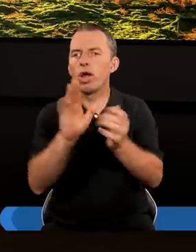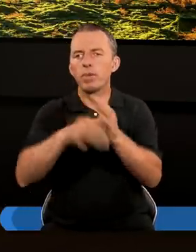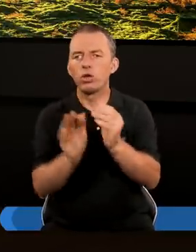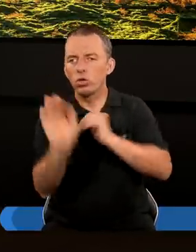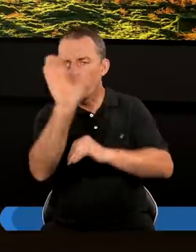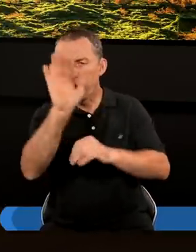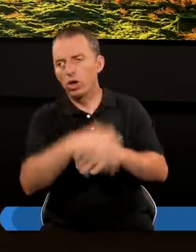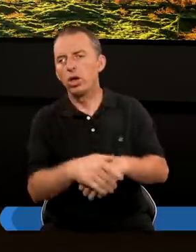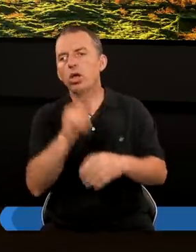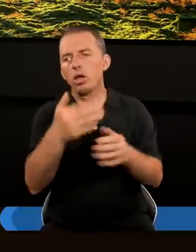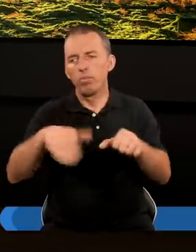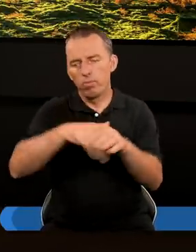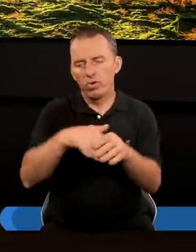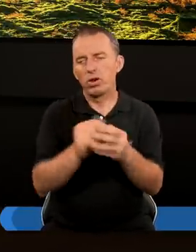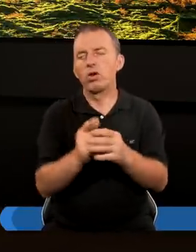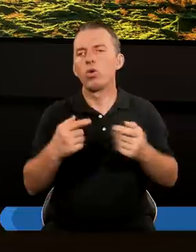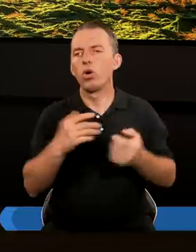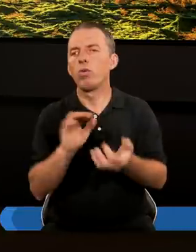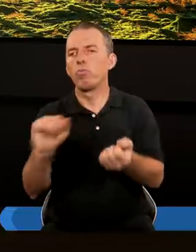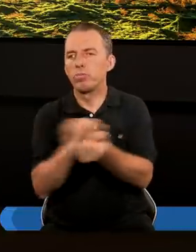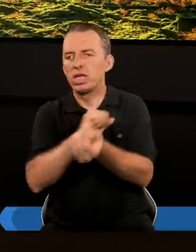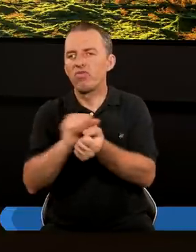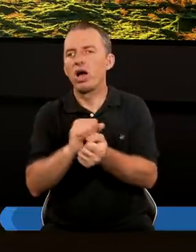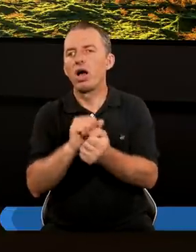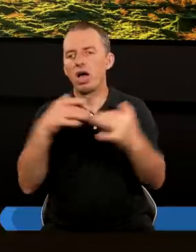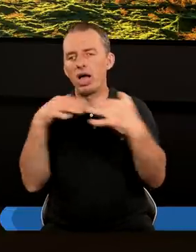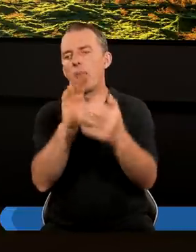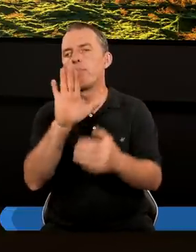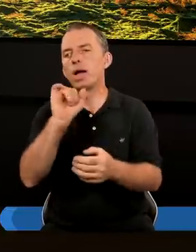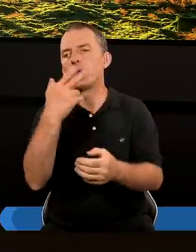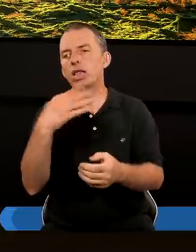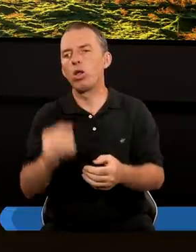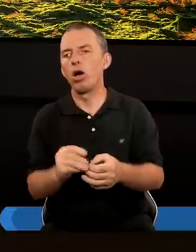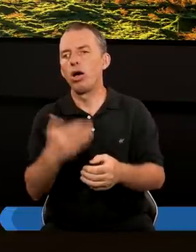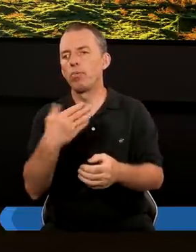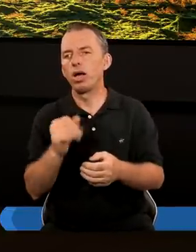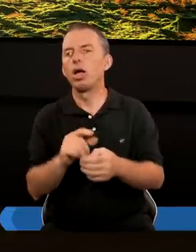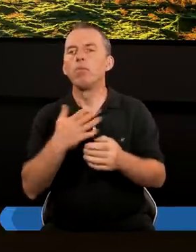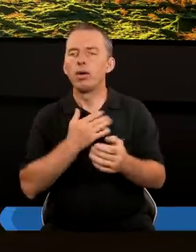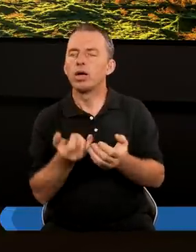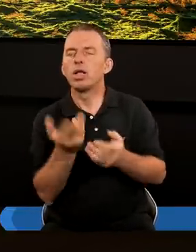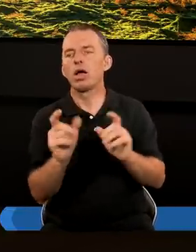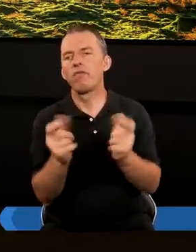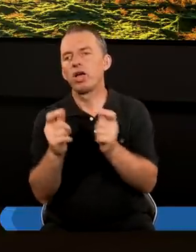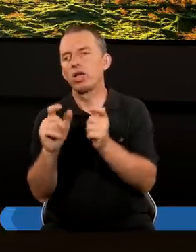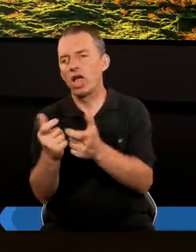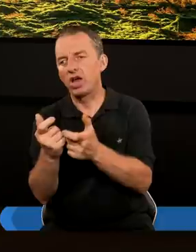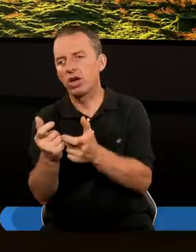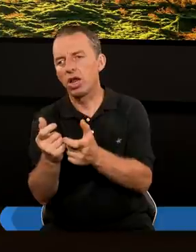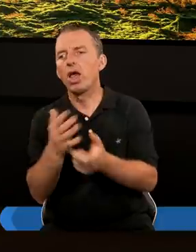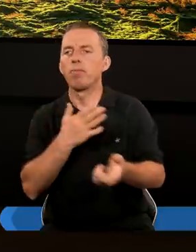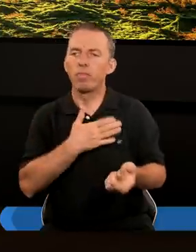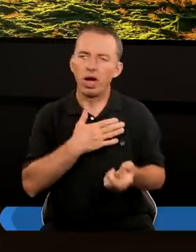Boga Ale wcześniej Musiała odbyć się Bitwa w Megiddo Więc Mamy przynajmniej Kilka wydarzeń Które